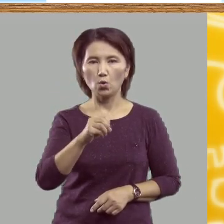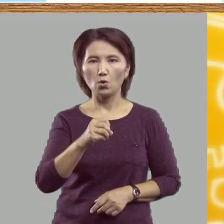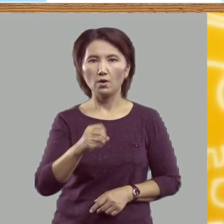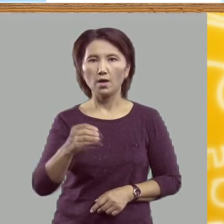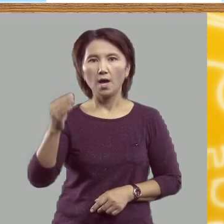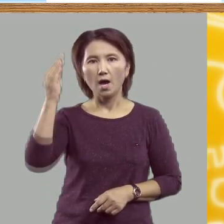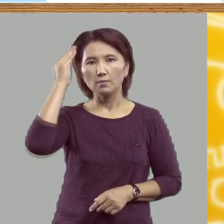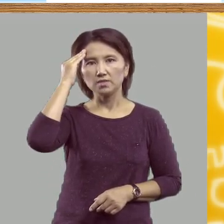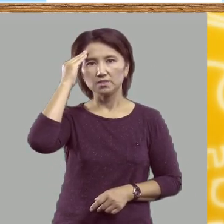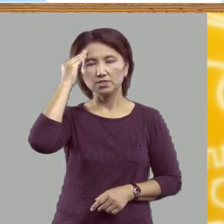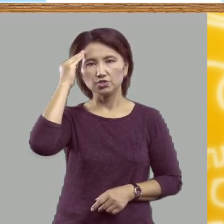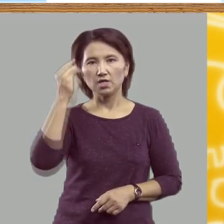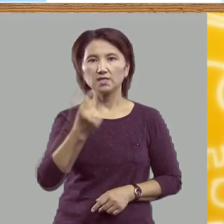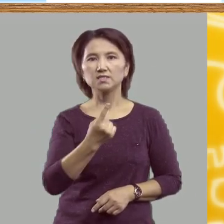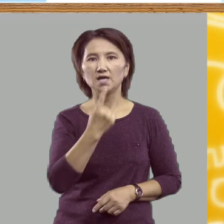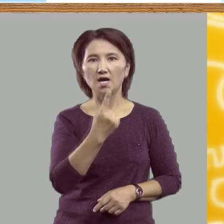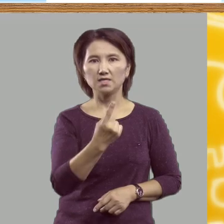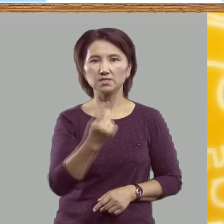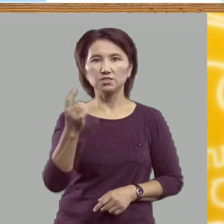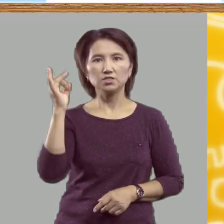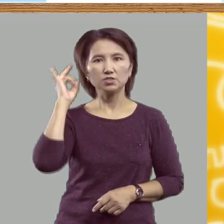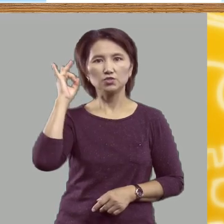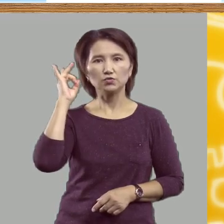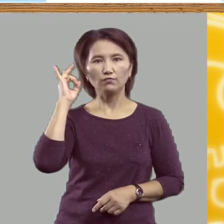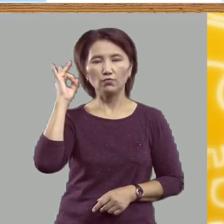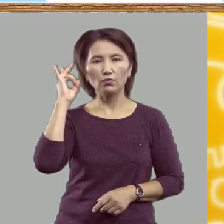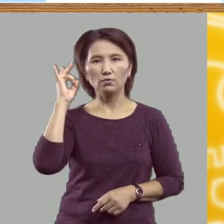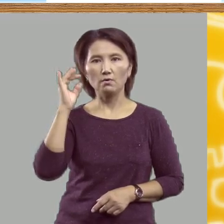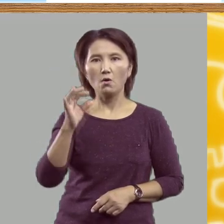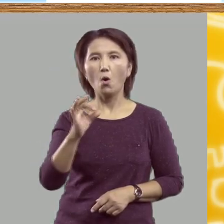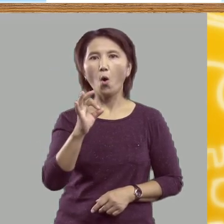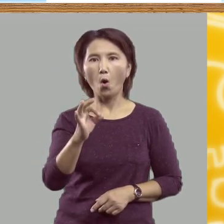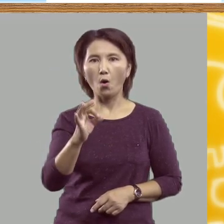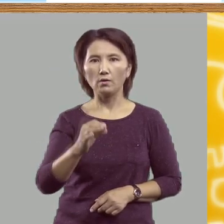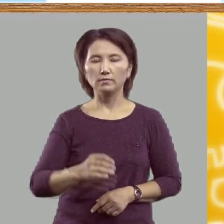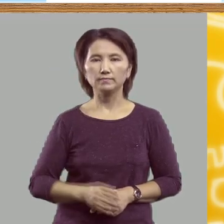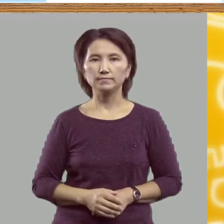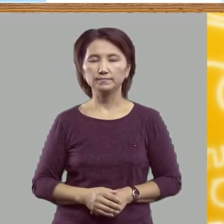обозначает один звук О.